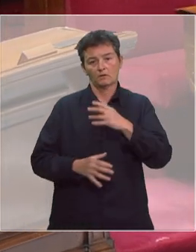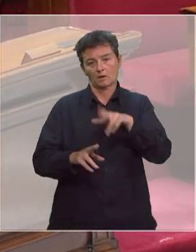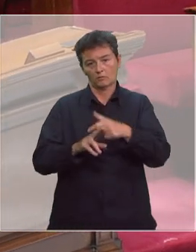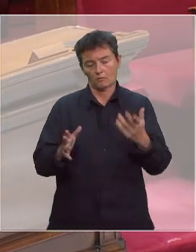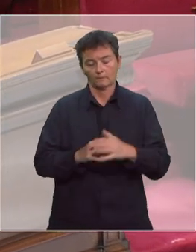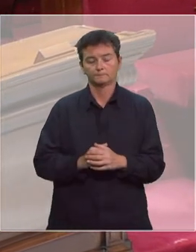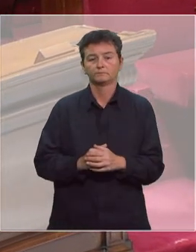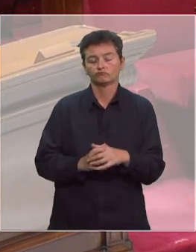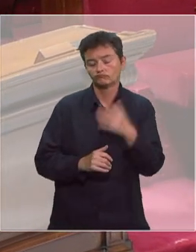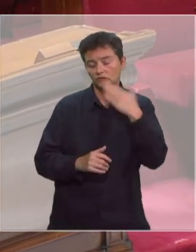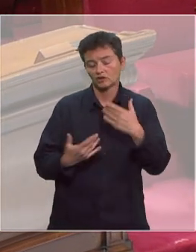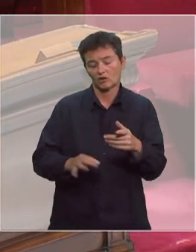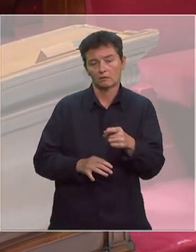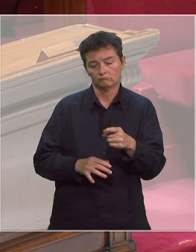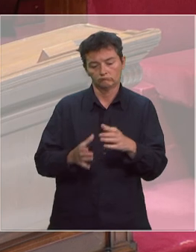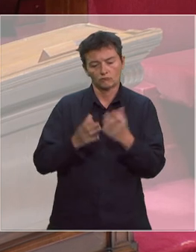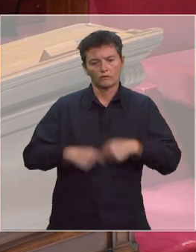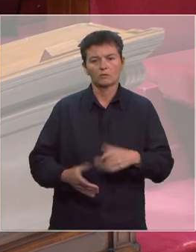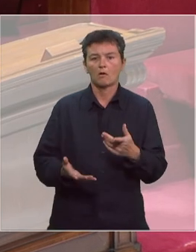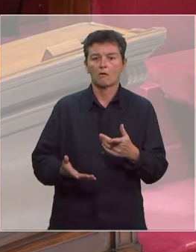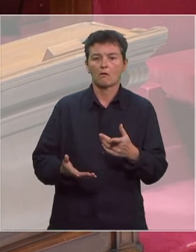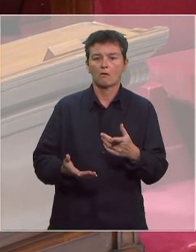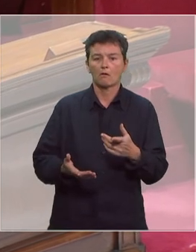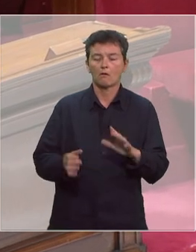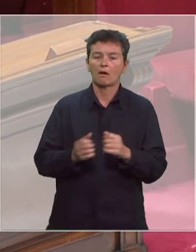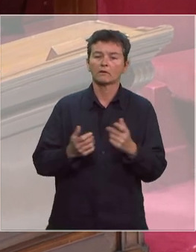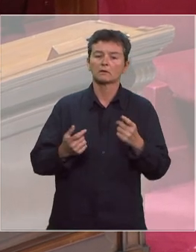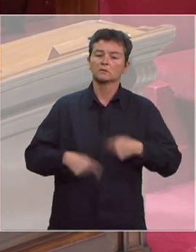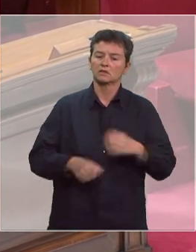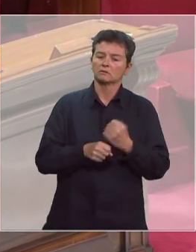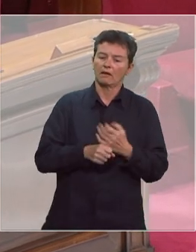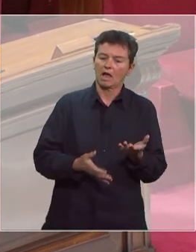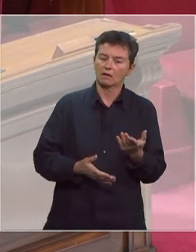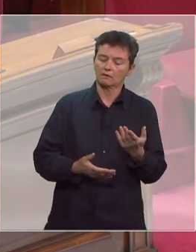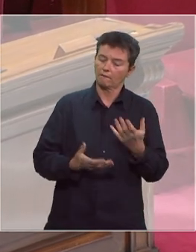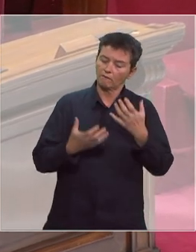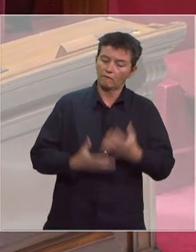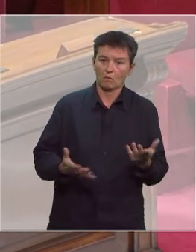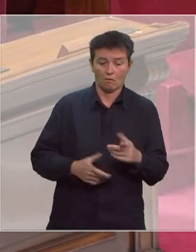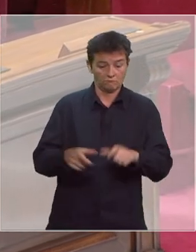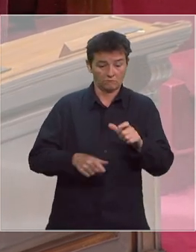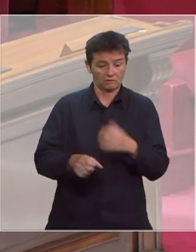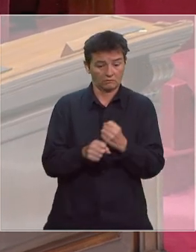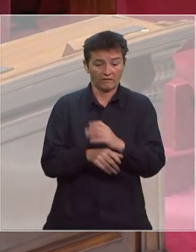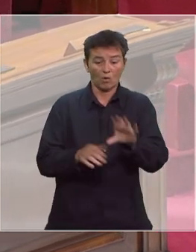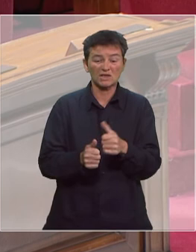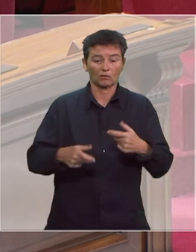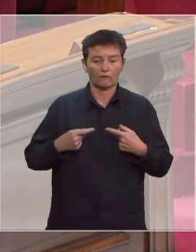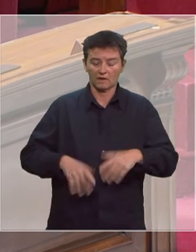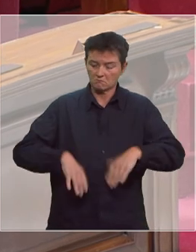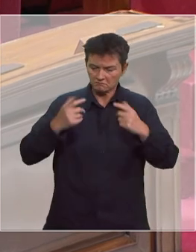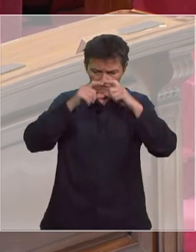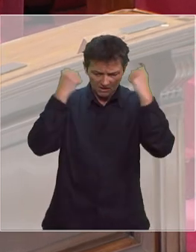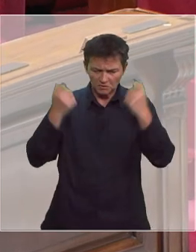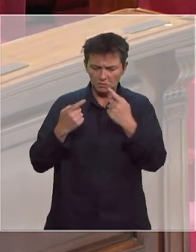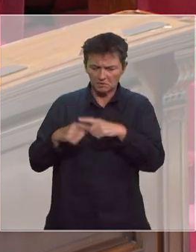réponse en vous indiquant, mais vous le savez, que le gouvernement, et Muriel Pénicaud peut en témoigner, a veillé à ce que ces personnels, quel que soit leur statut,